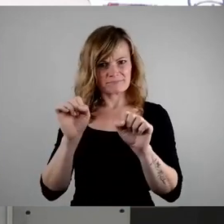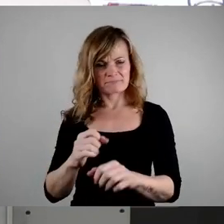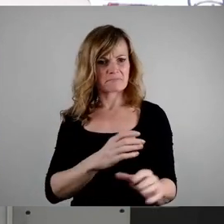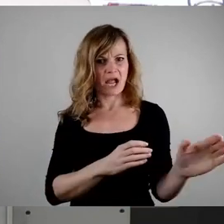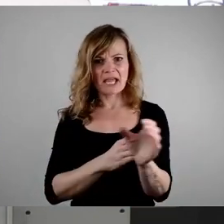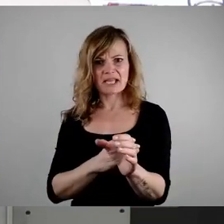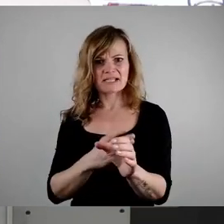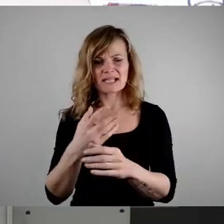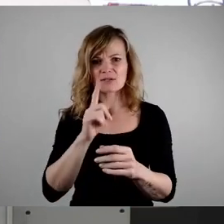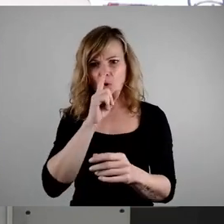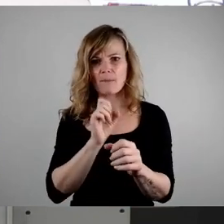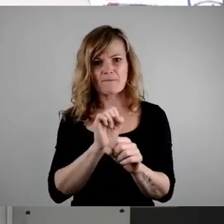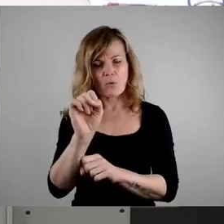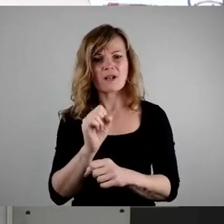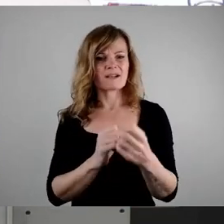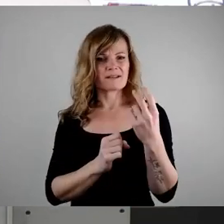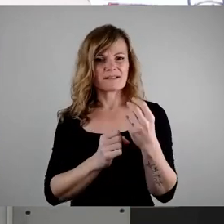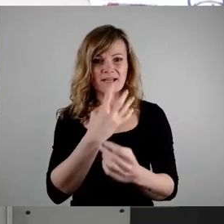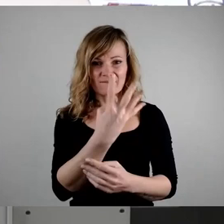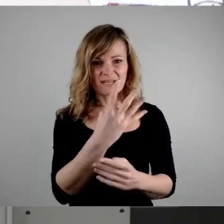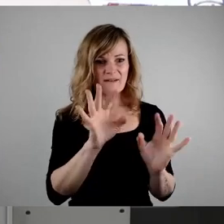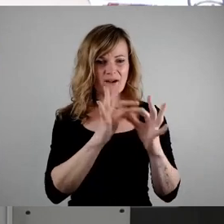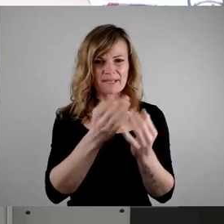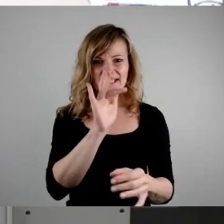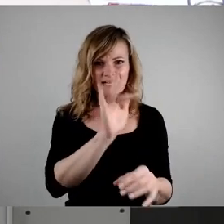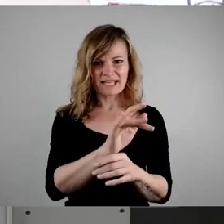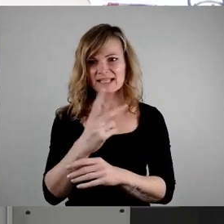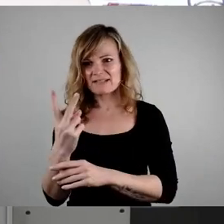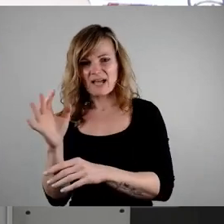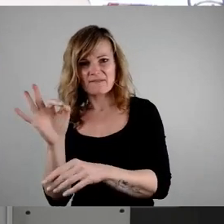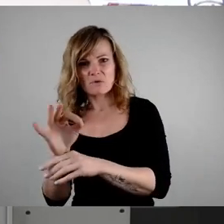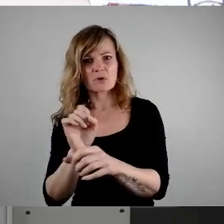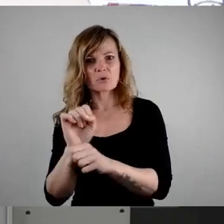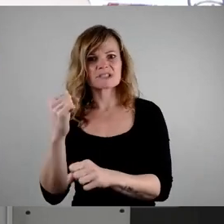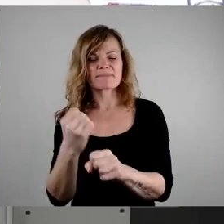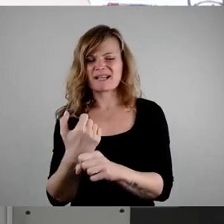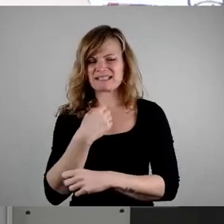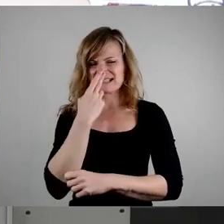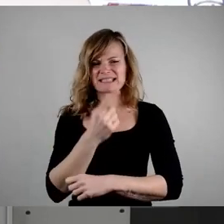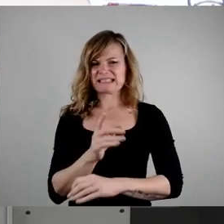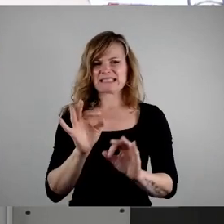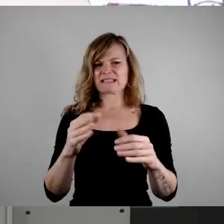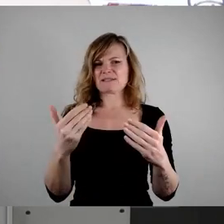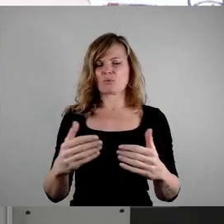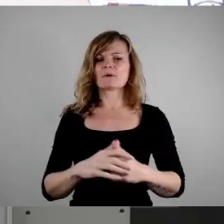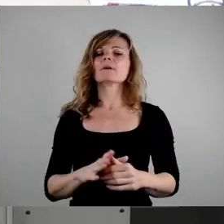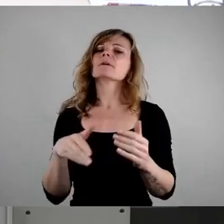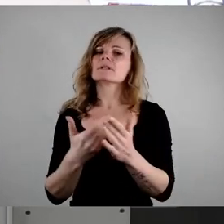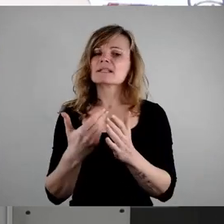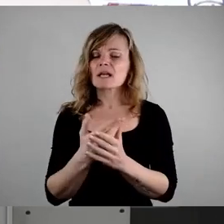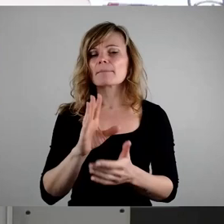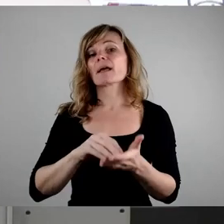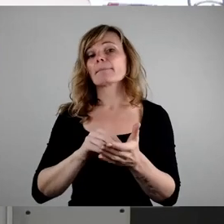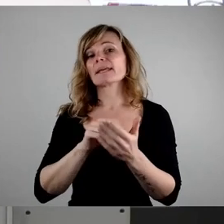finden wir tatsächlich nicht ganz so zielführend. Deswegen das Petitum, ja zu Mieterinnenbeiräten in der